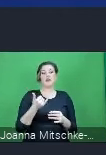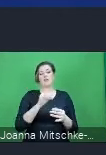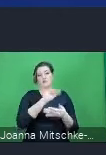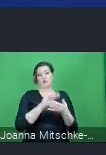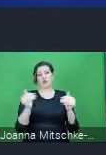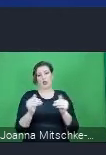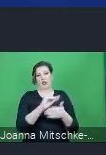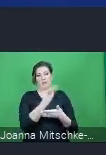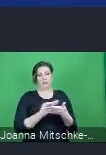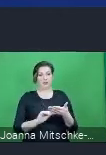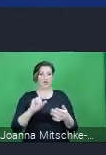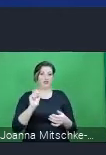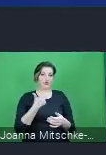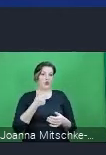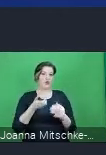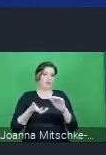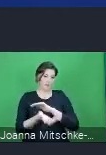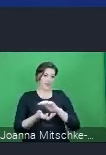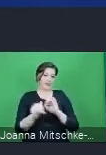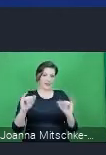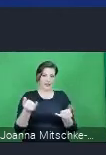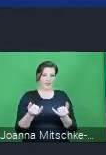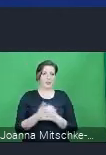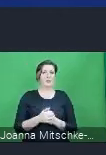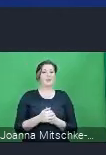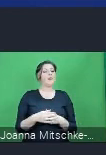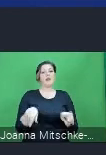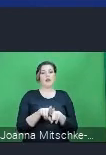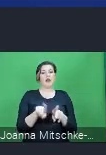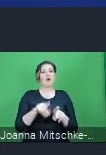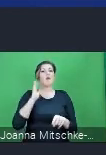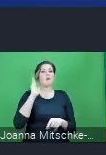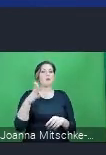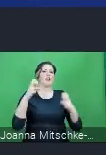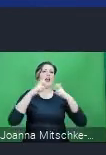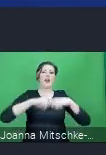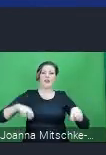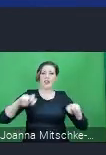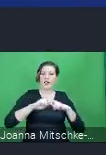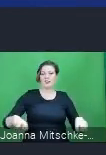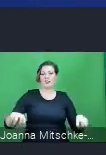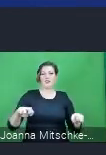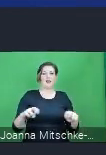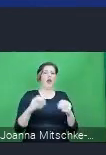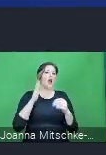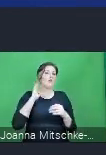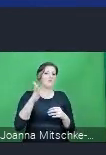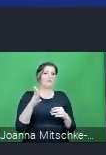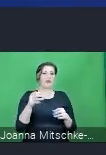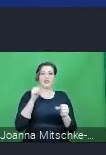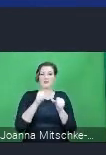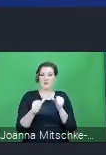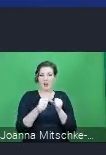Będą w portalu ZONE także moduły właśnie analityczne, raportowe, no oczywiście moduł uwierzytelniania i